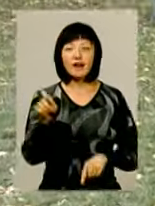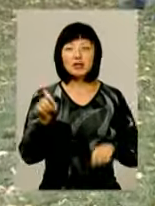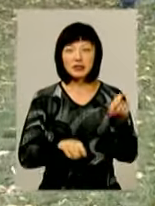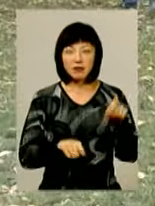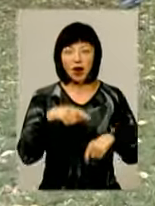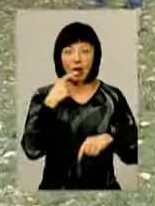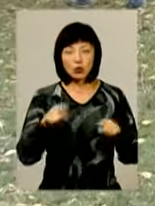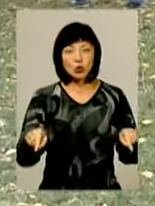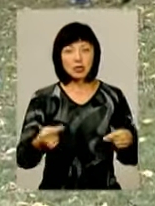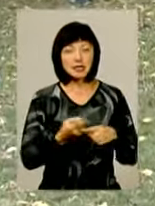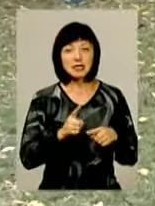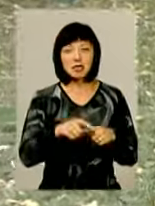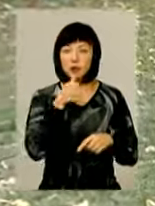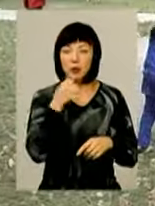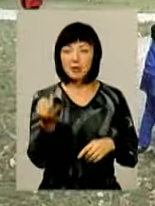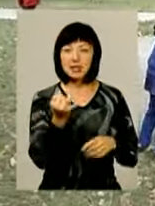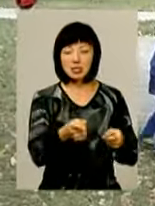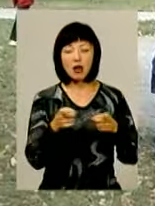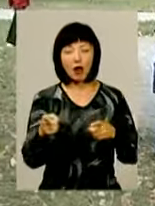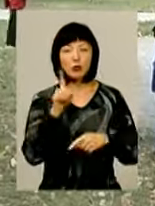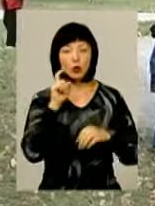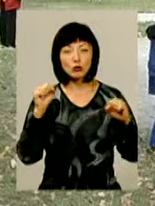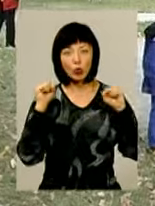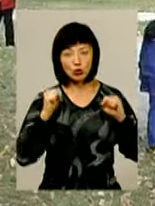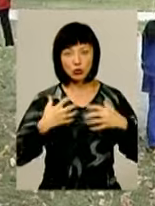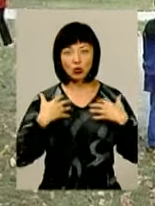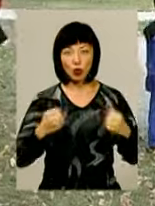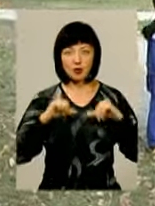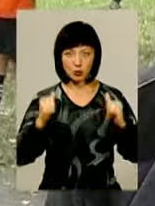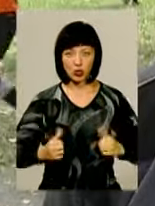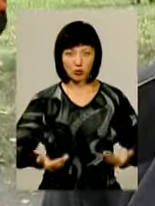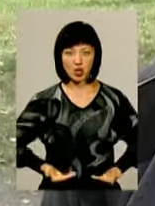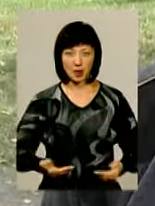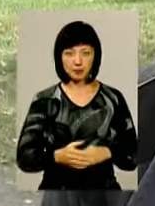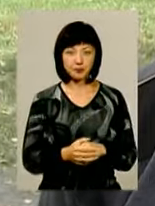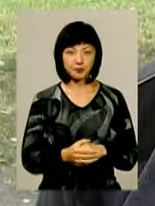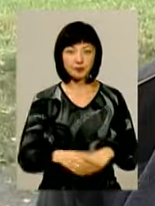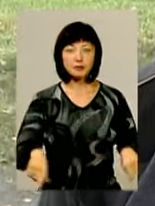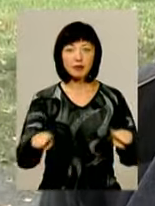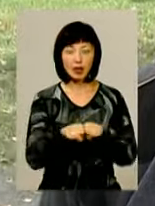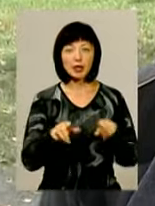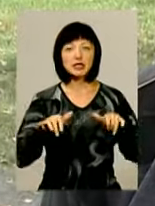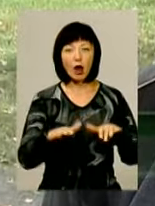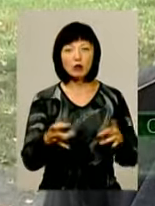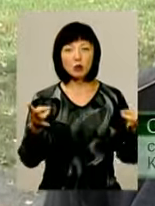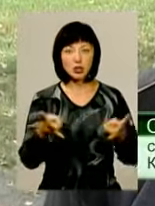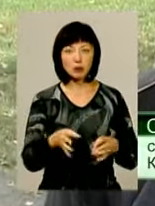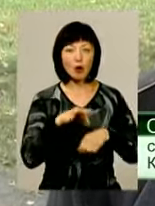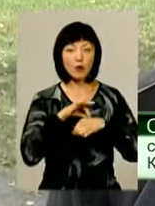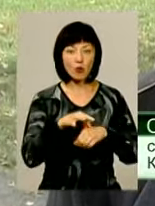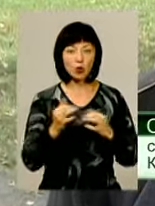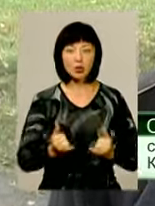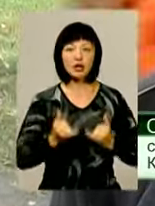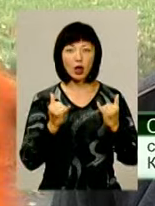переконують організатори. Це спроба зацікавити молодь спортом та здоровим способом життя. Такі заходи потрібно проводити,